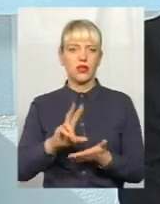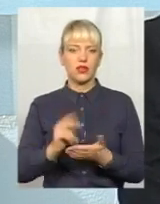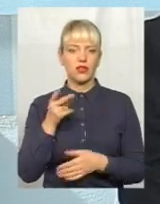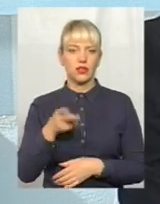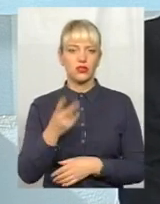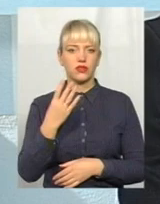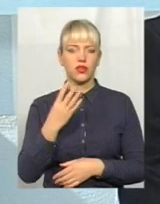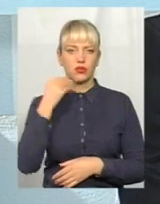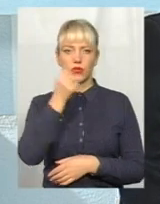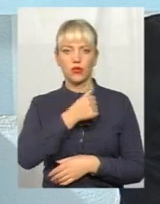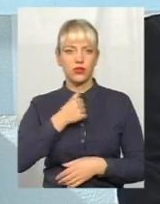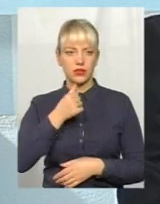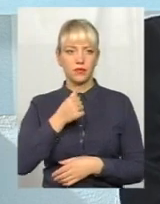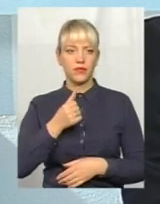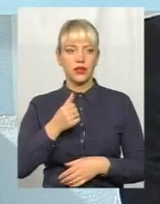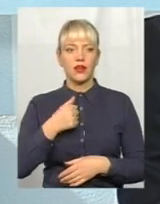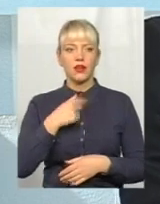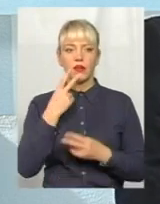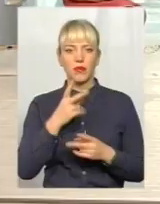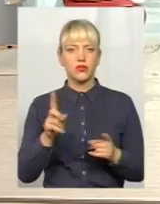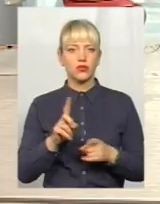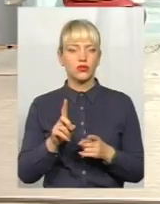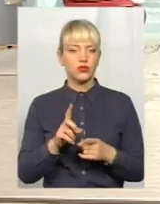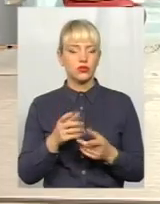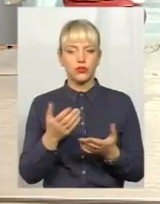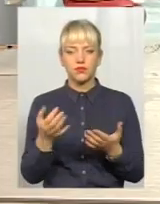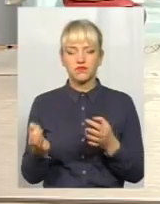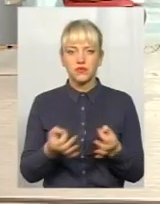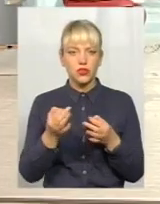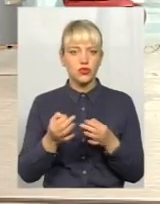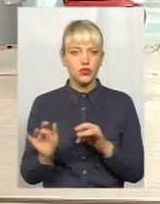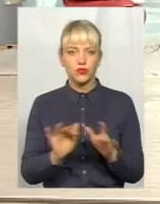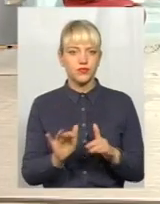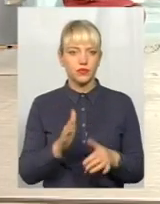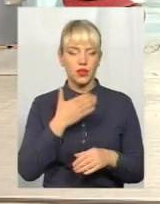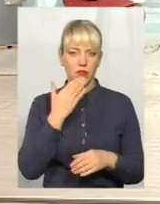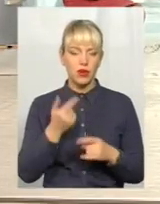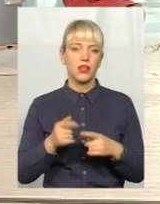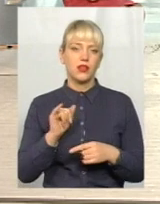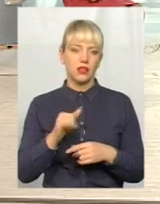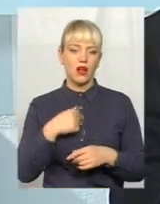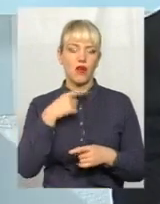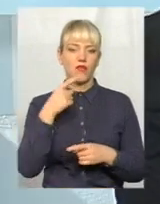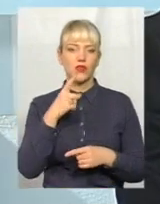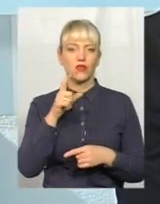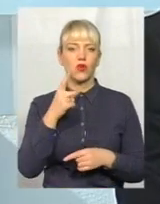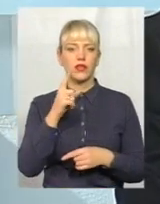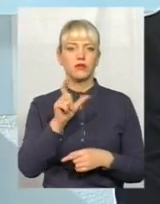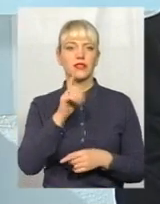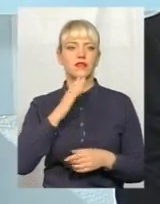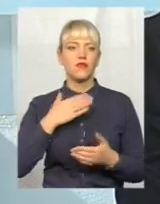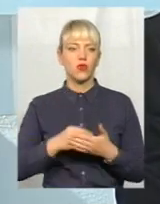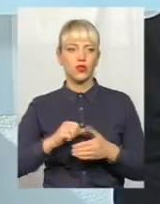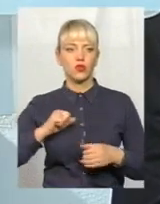році бачу, що щось в діло не рухається. Я говорю з одним із своїх друзів,